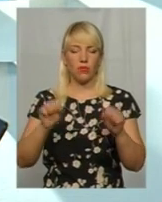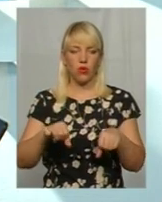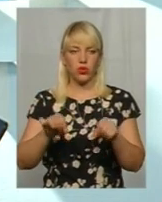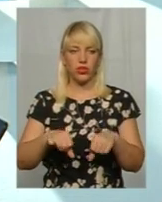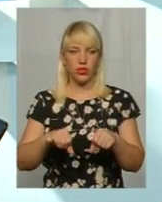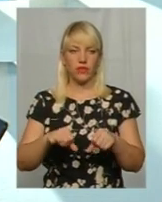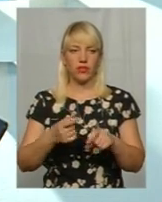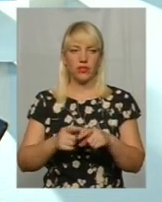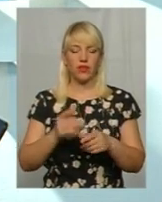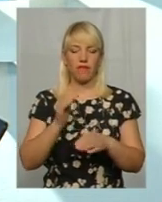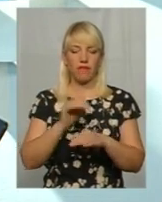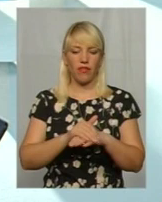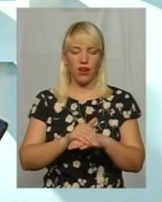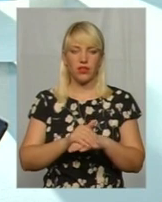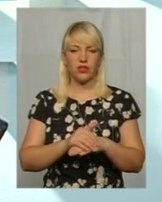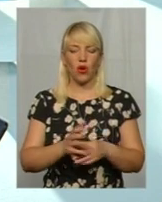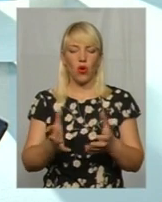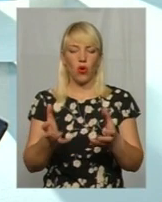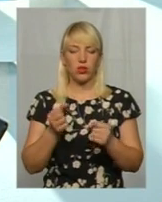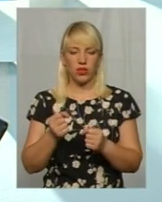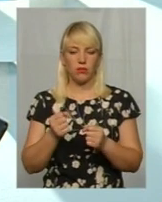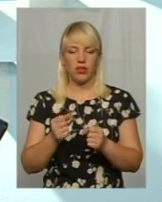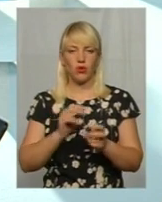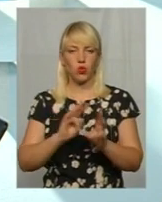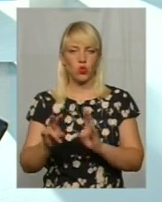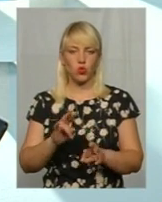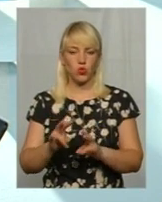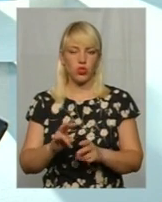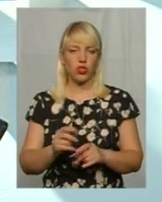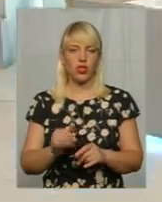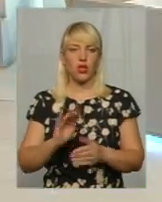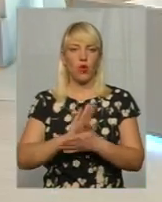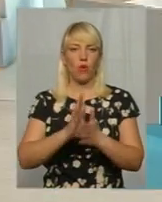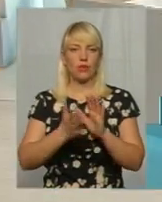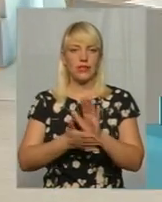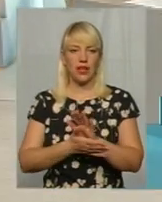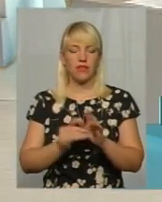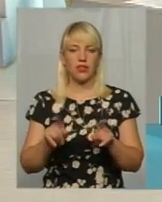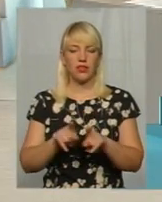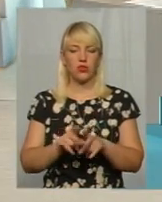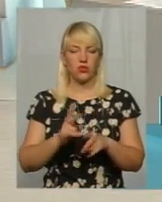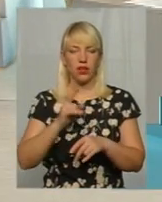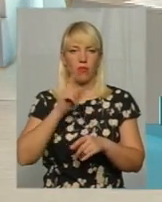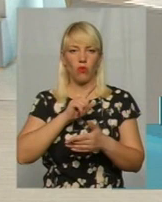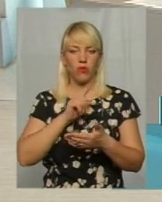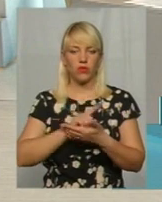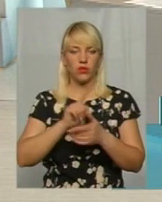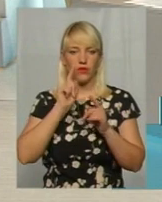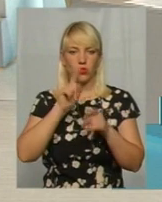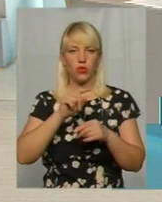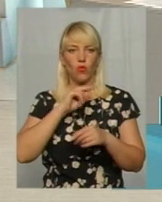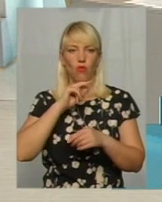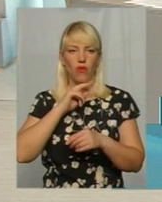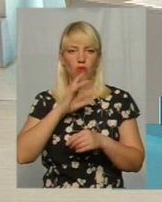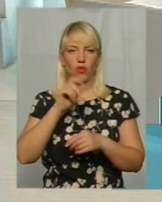факт отримання ушкоджень, так і обставини отримання ушкоджень. Разом з тим, обов'язково необхідно звернути увагу на осіб, які